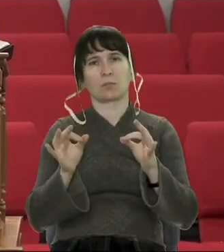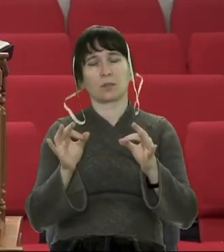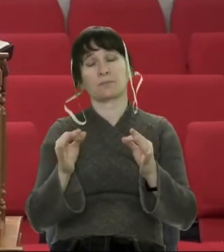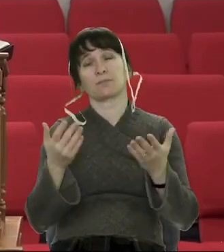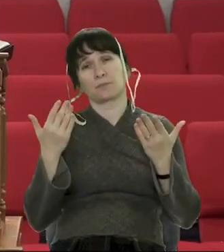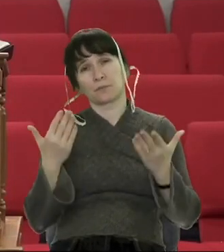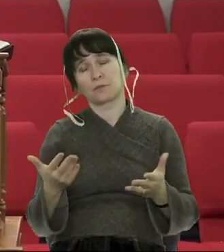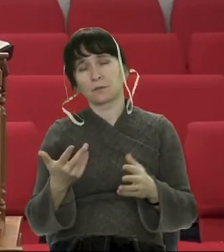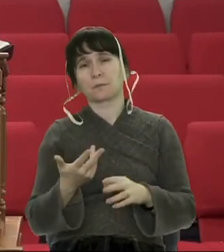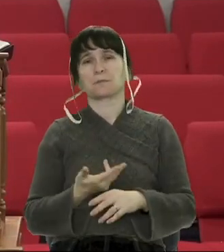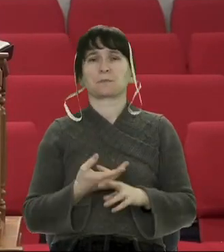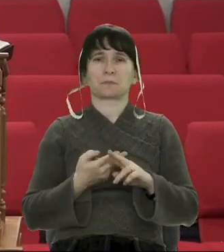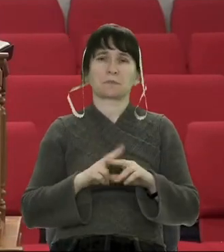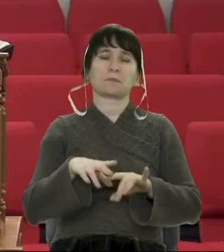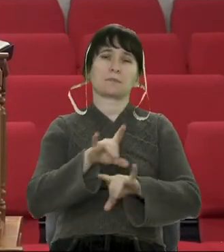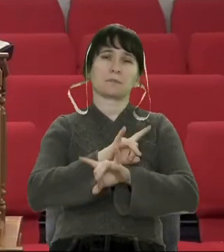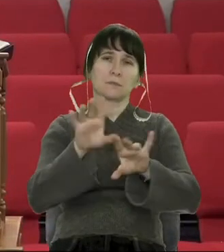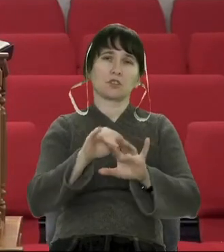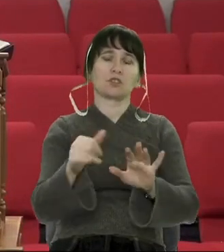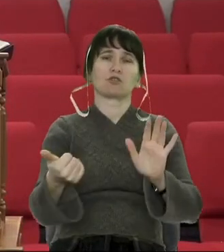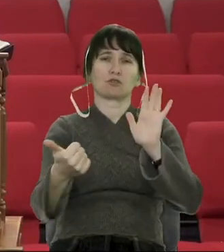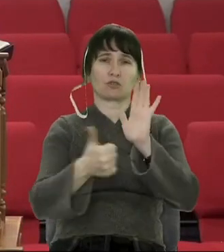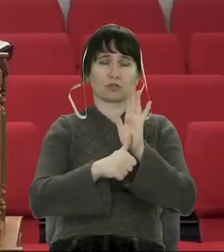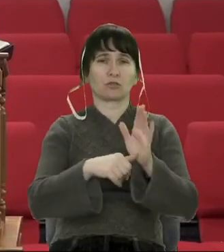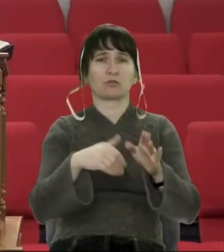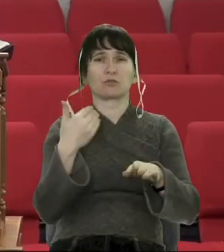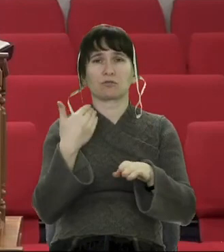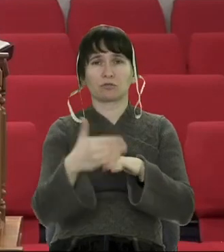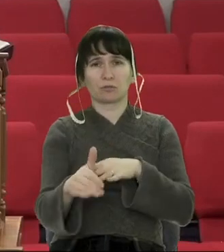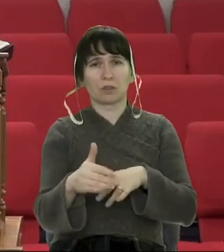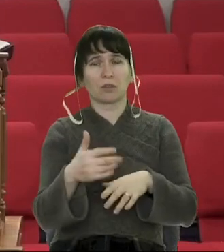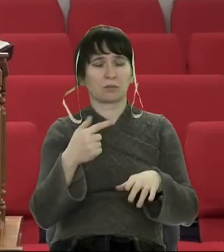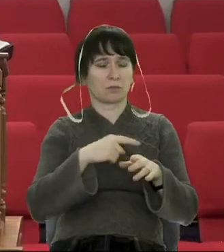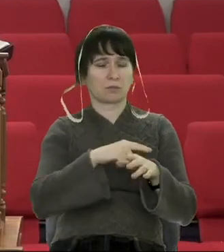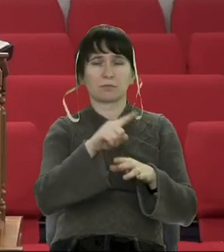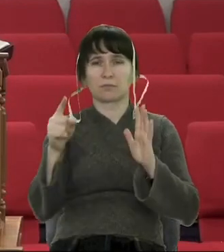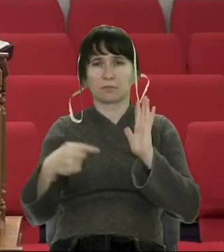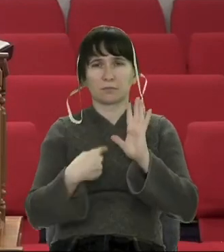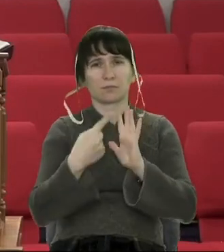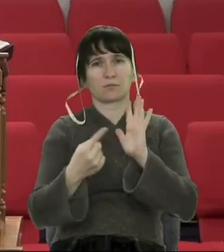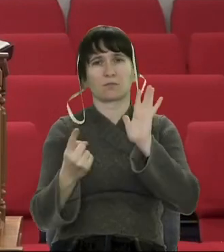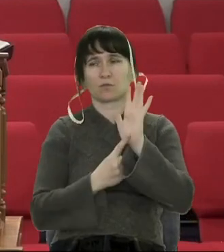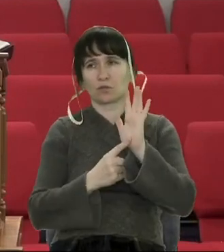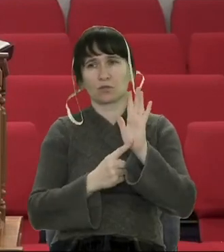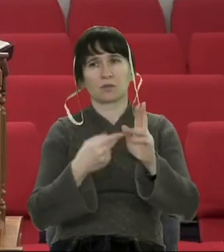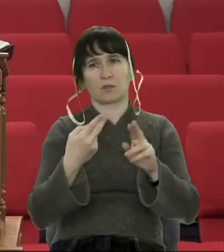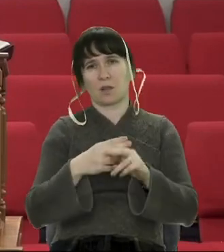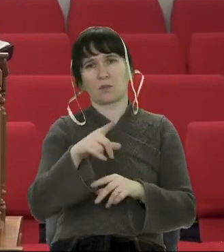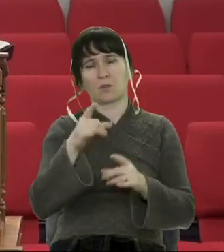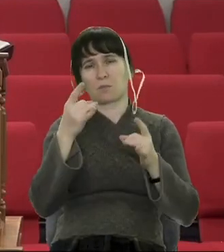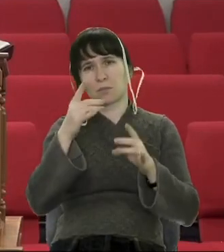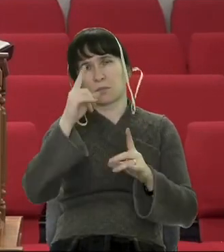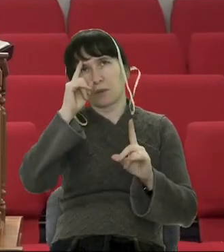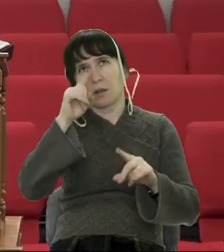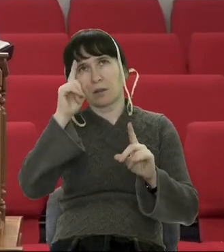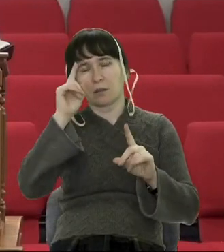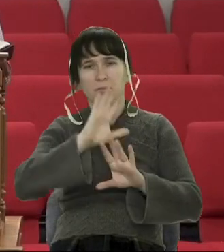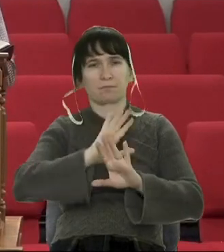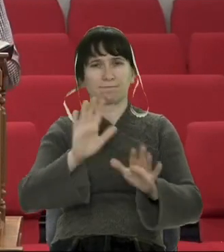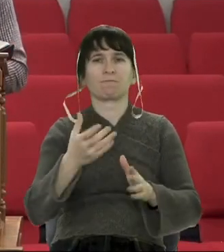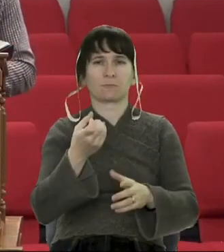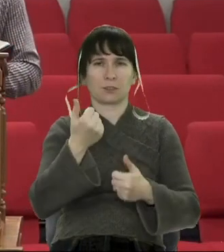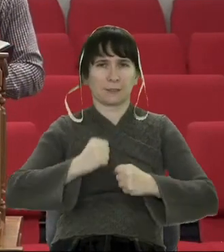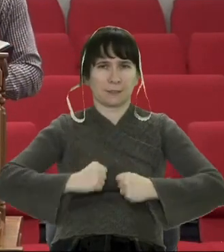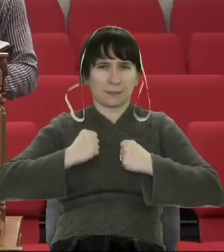шість таких речей, надійних людей. І хай ми це будемо не тільки знати, а ще й виконувати в нашому житті.